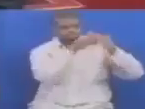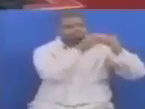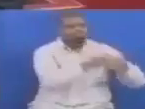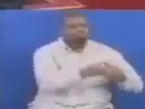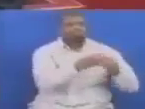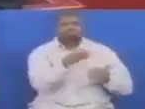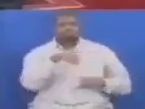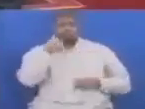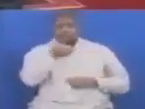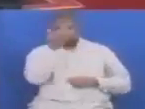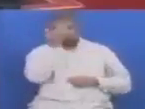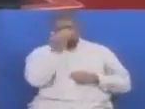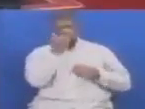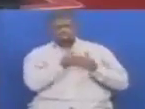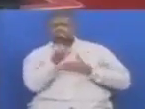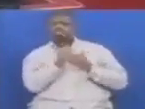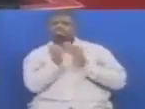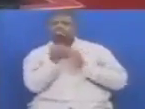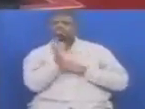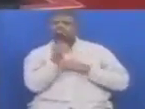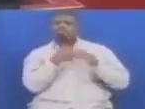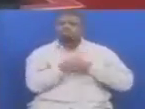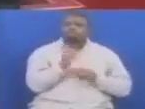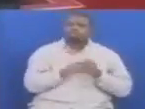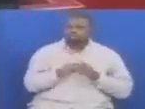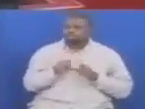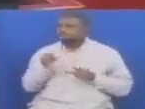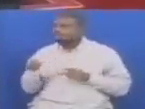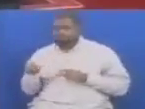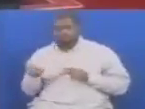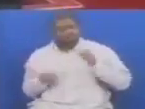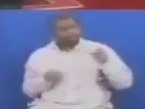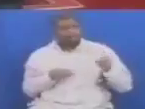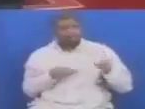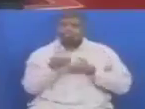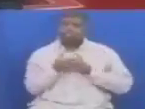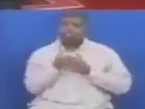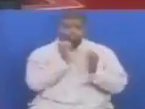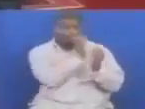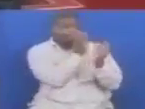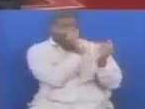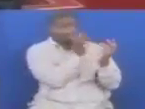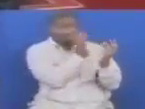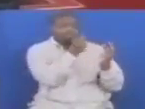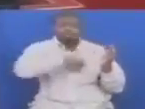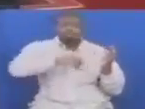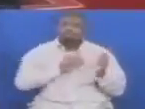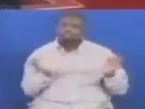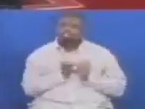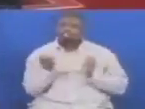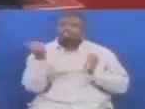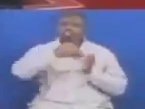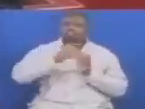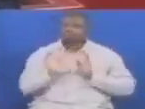kiko ndani Na jee pale palipo kijiji Malengo yetu ya uifathi ya mefikiwa Na bado ni maitaji sahihi